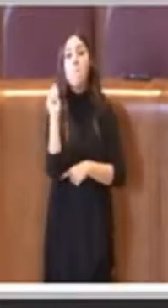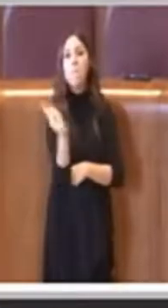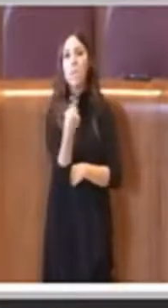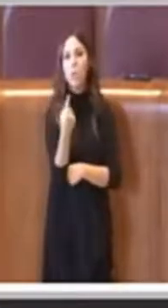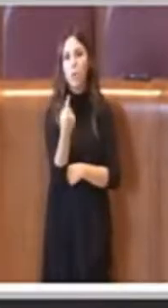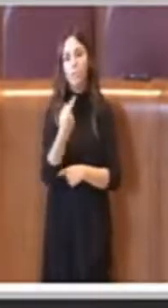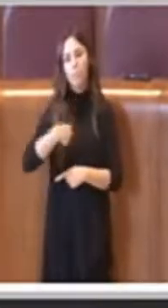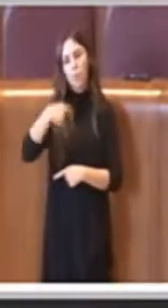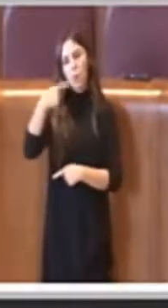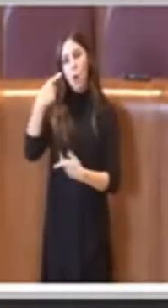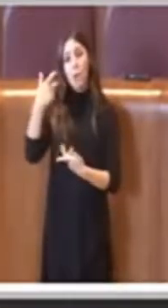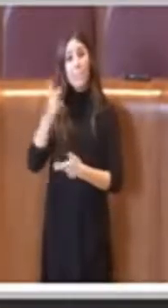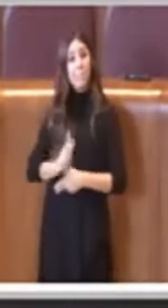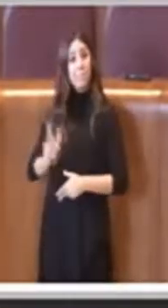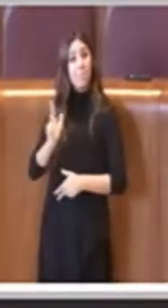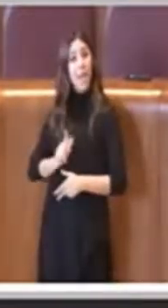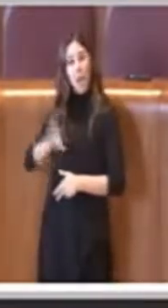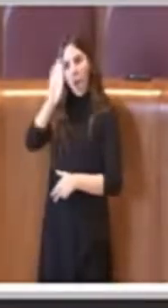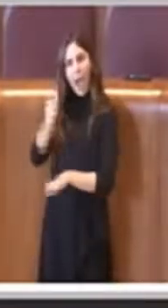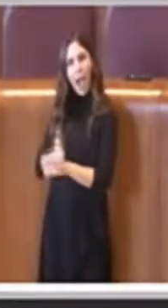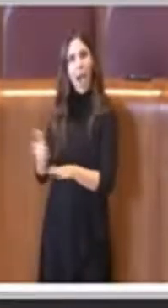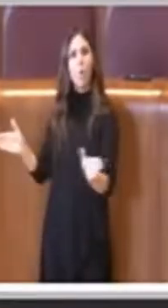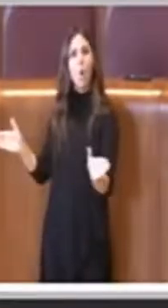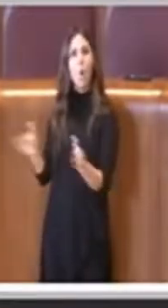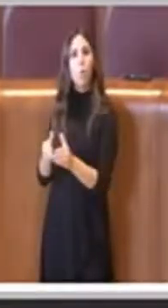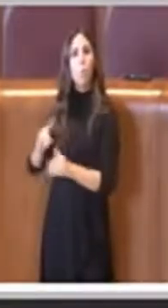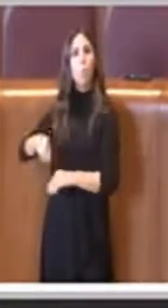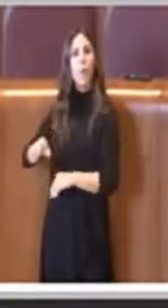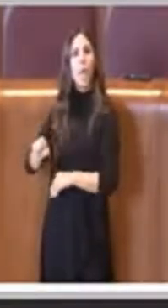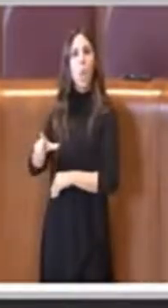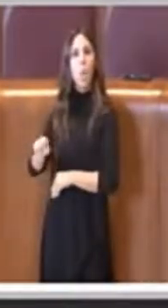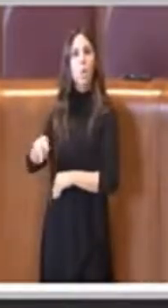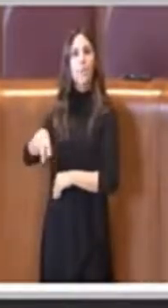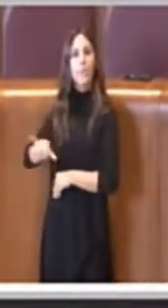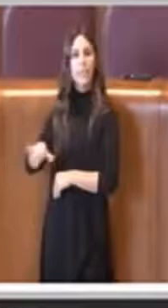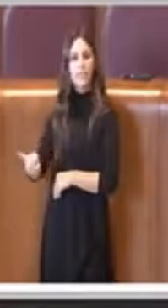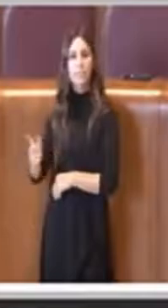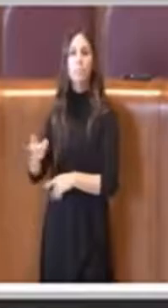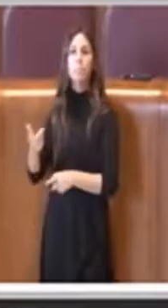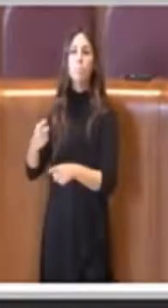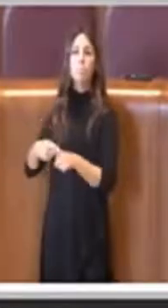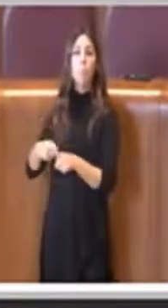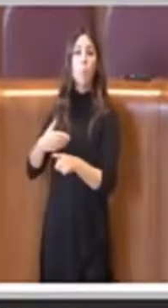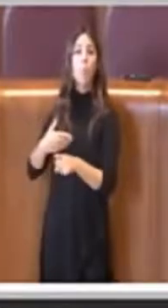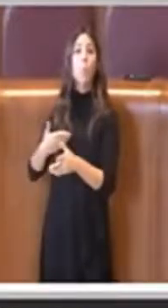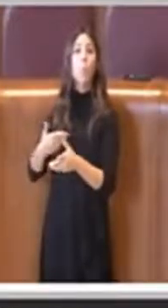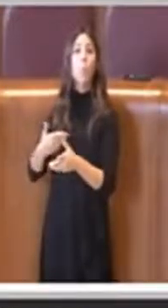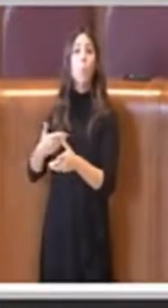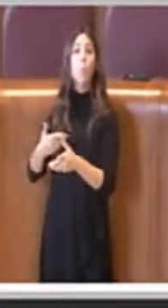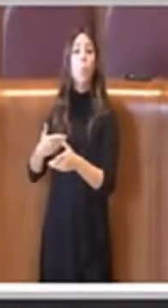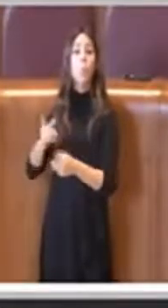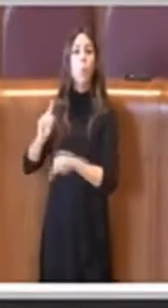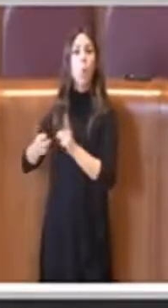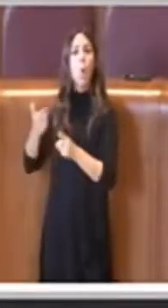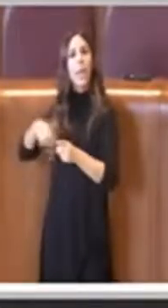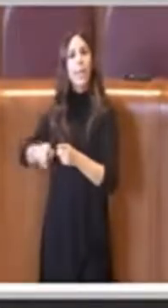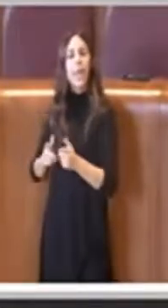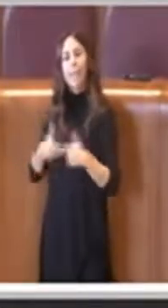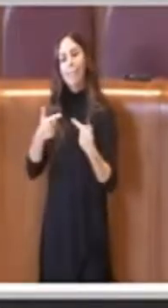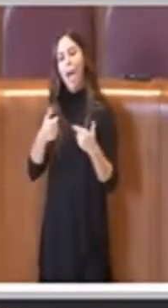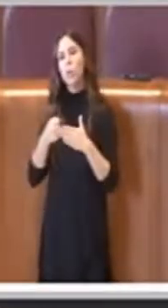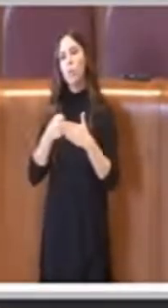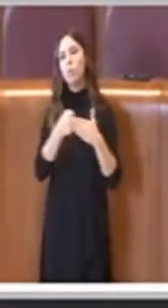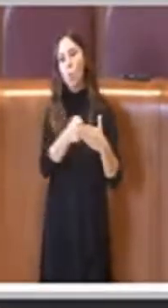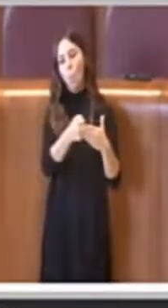capogruppo Pelonzi con il Partito Democratico e le altre forze politiche diano supporto a questo regolamento una volta approvato, perché chiaramente